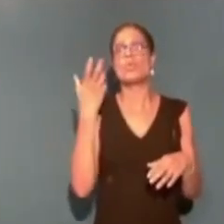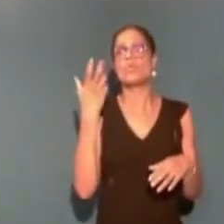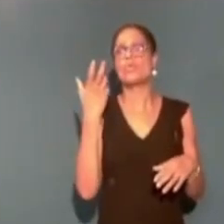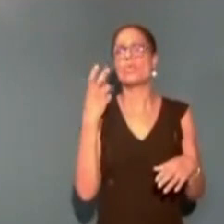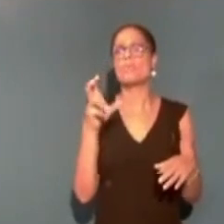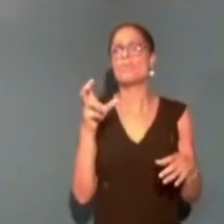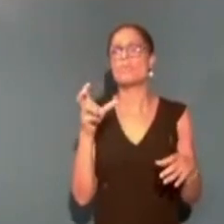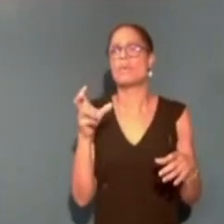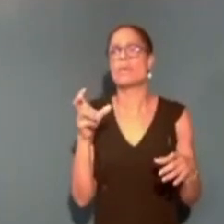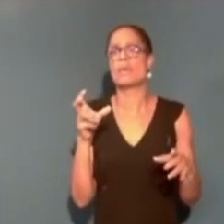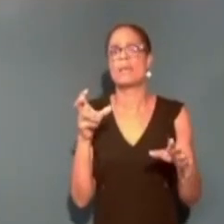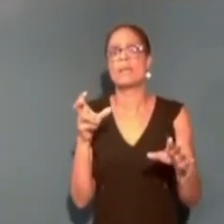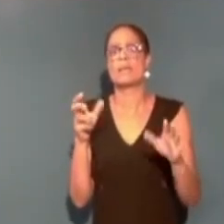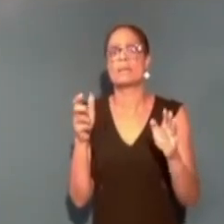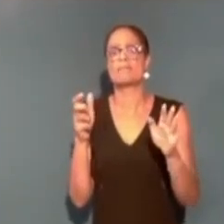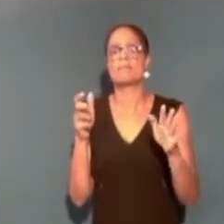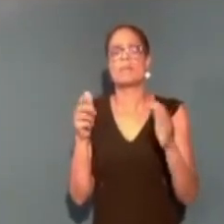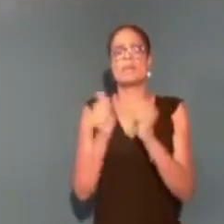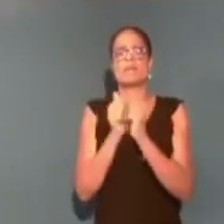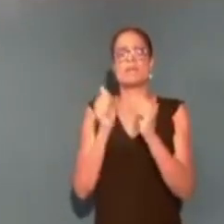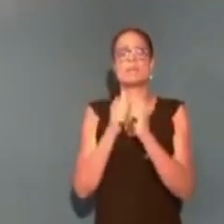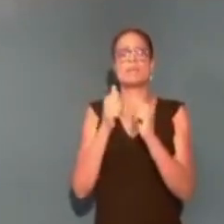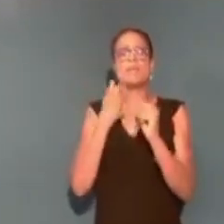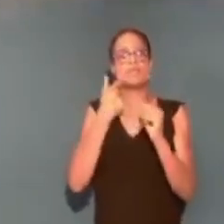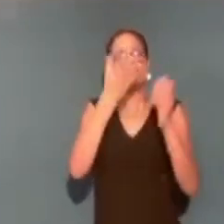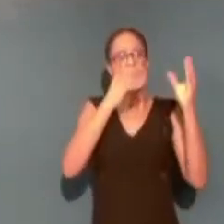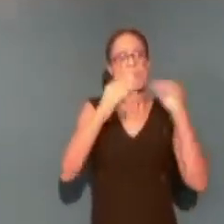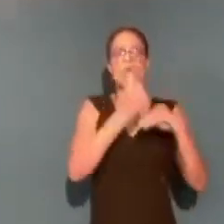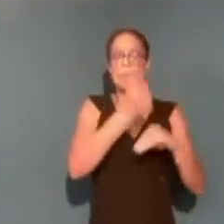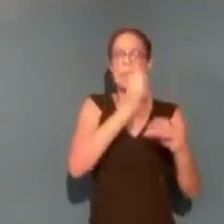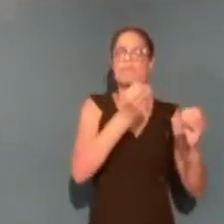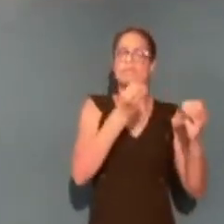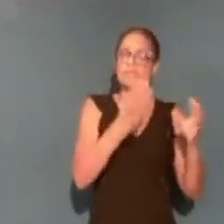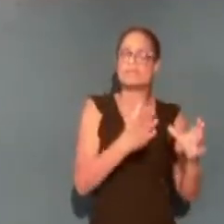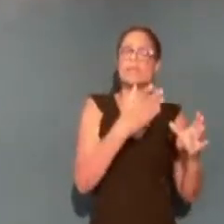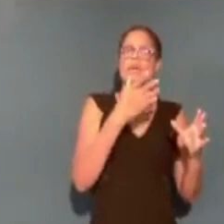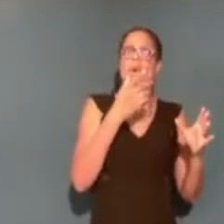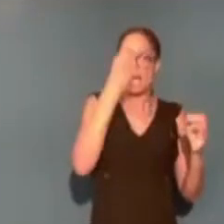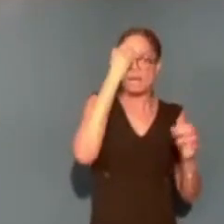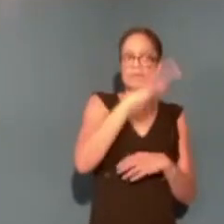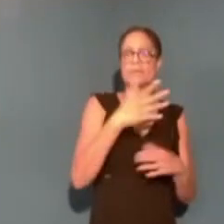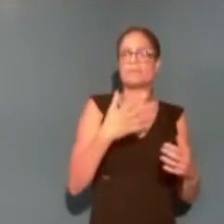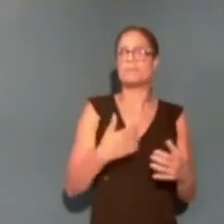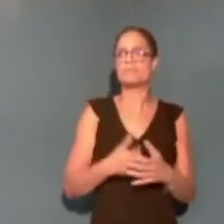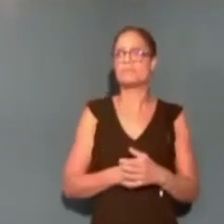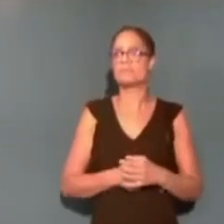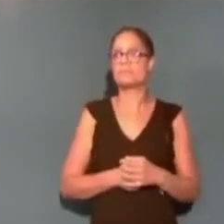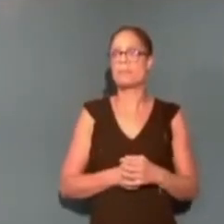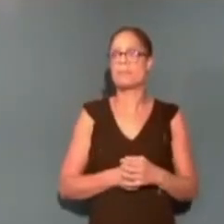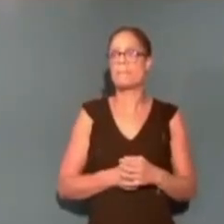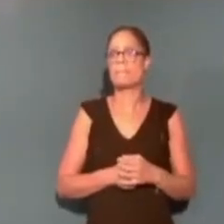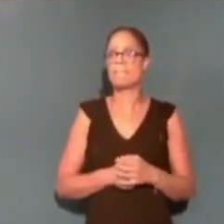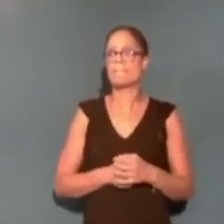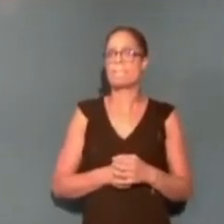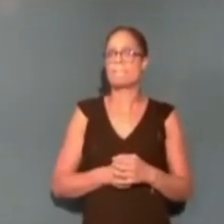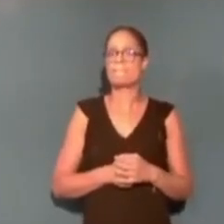ou avec le gouvernement, mais que le peuple ait à se prononcer. C'est pour cela qu'il faut gagner la confiance